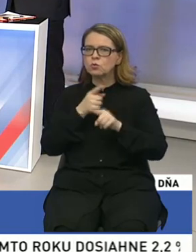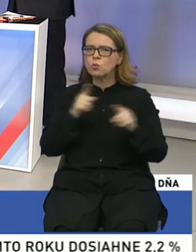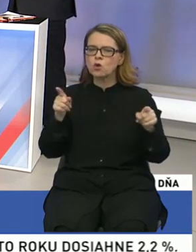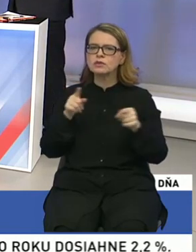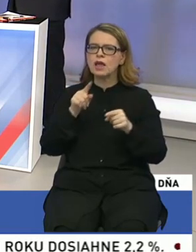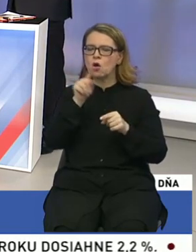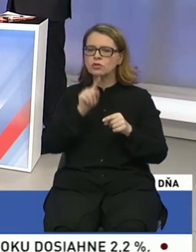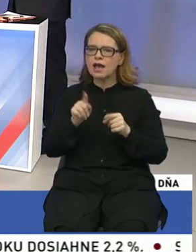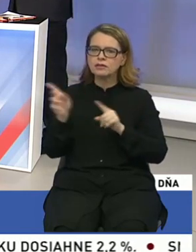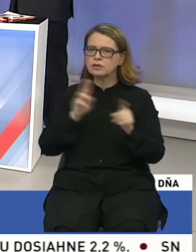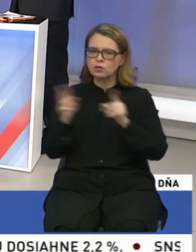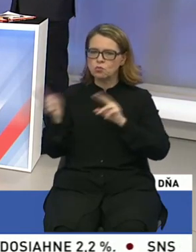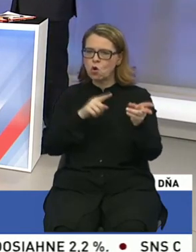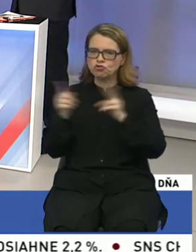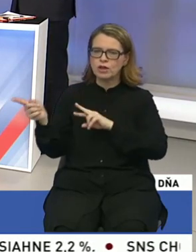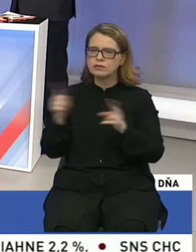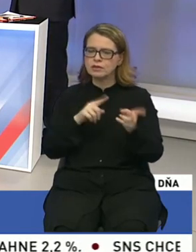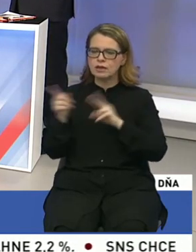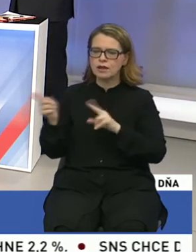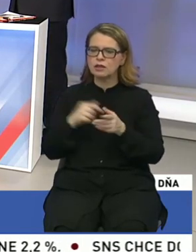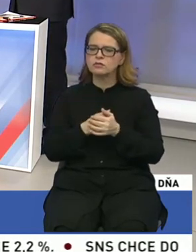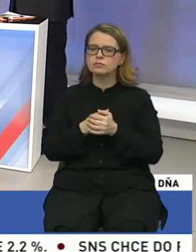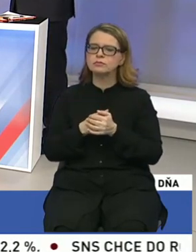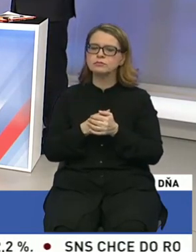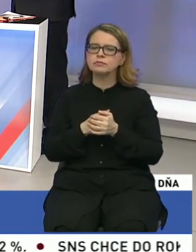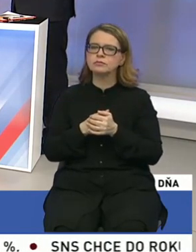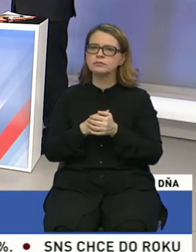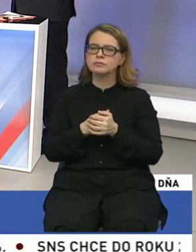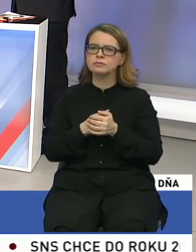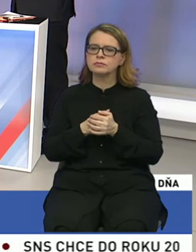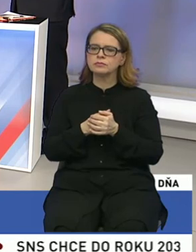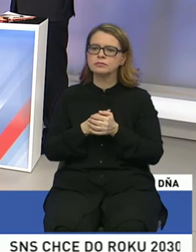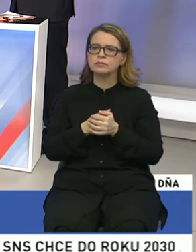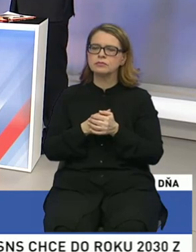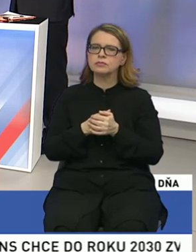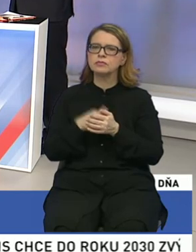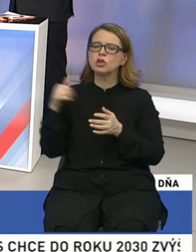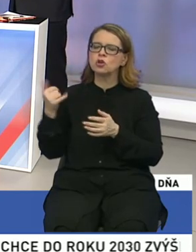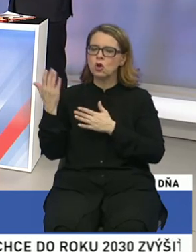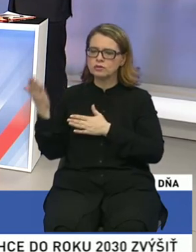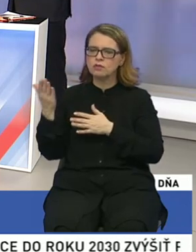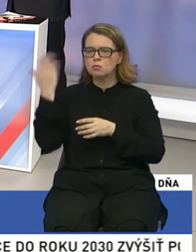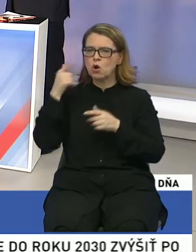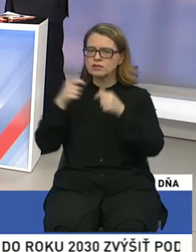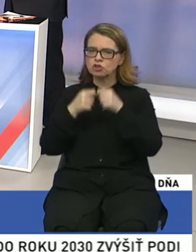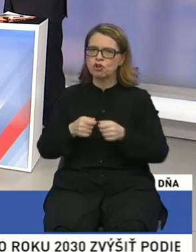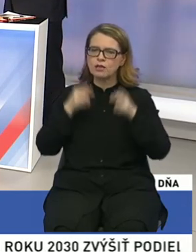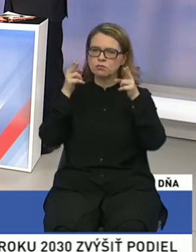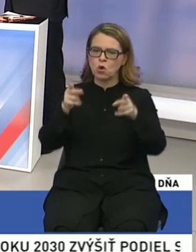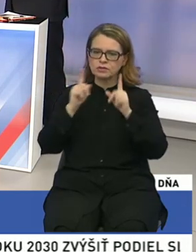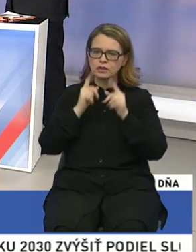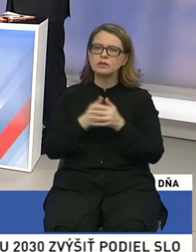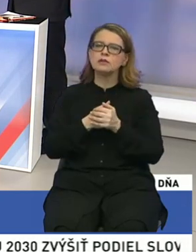máte možnosť položiť otázku pánovi Naďovi. Jozef, bol si členom Mostu HIT.